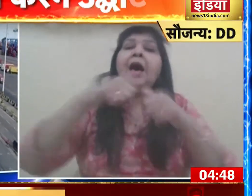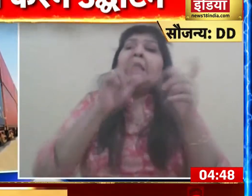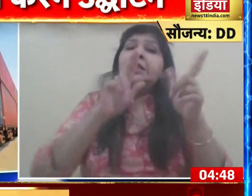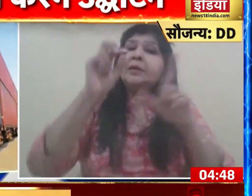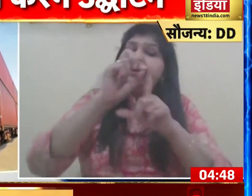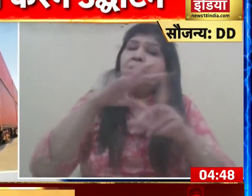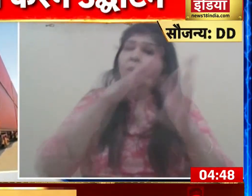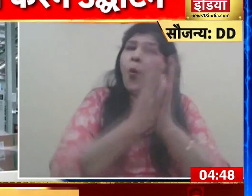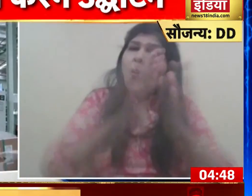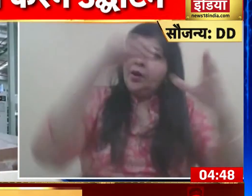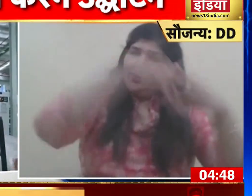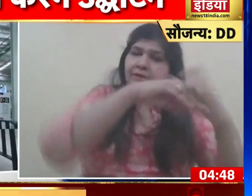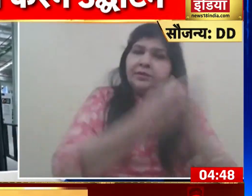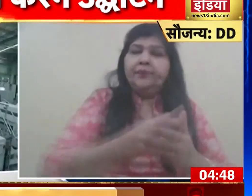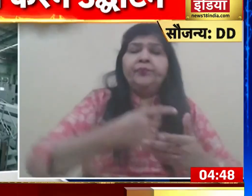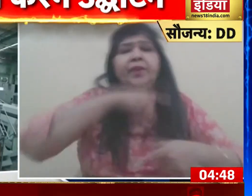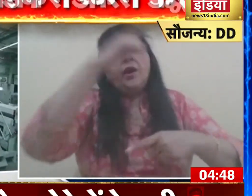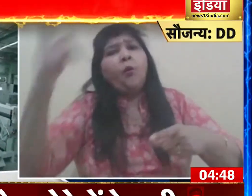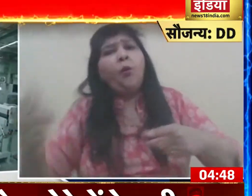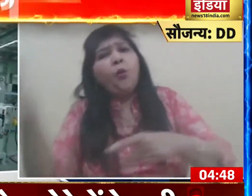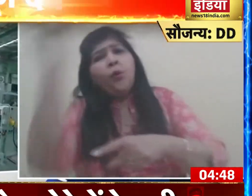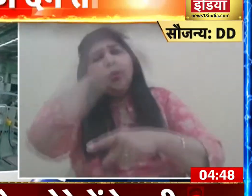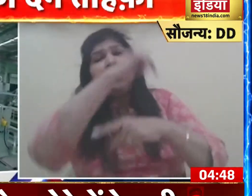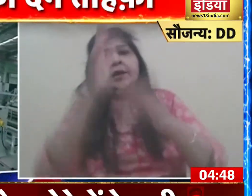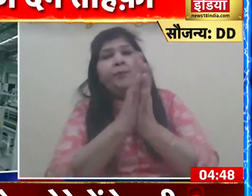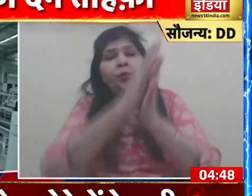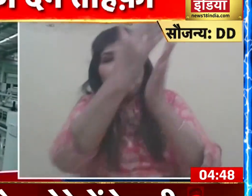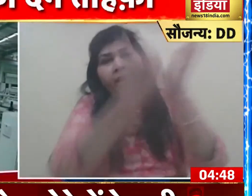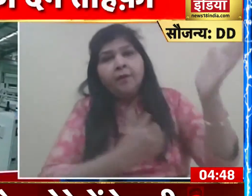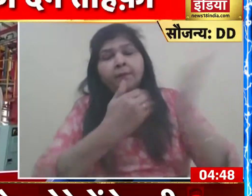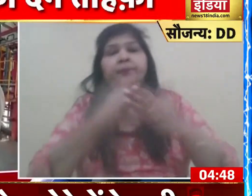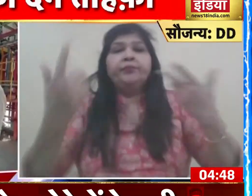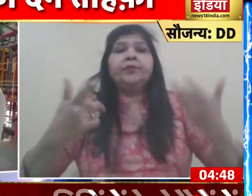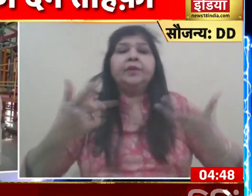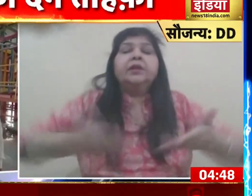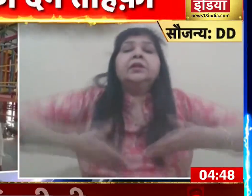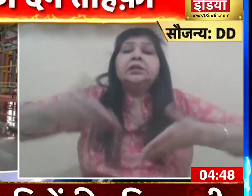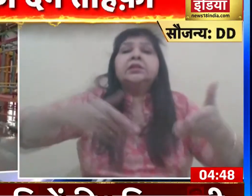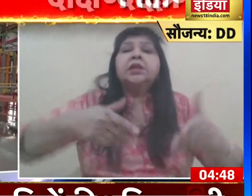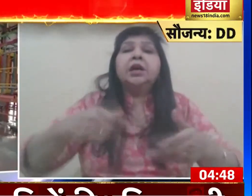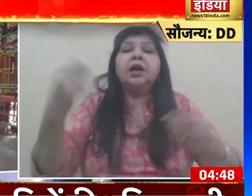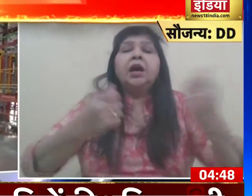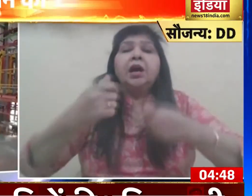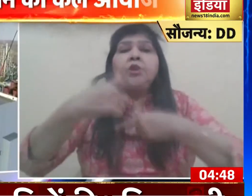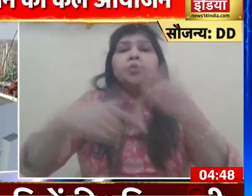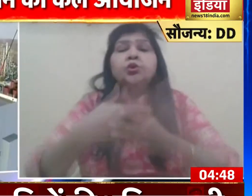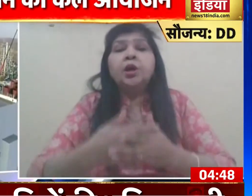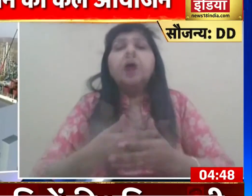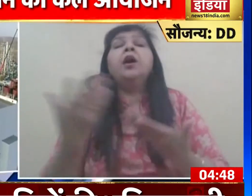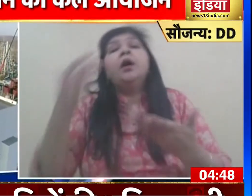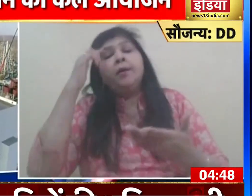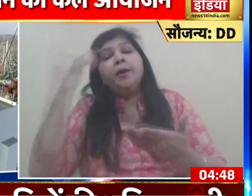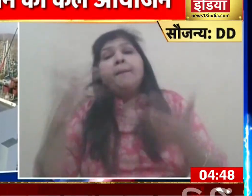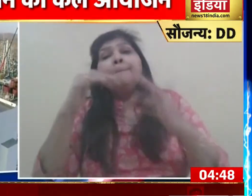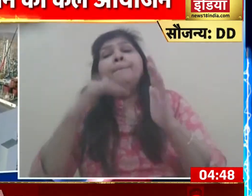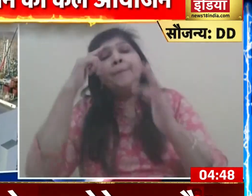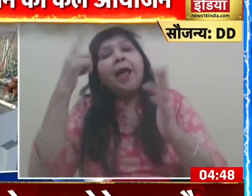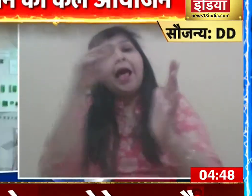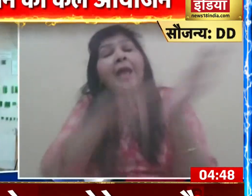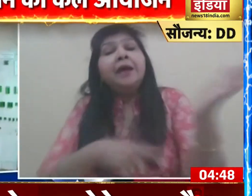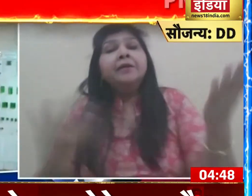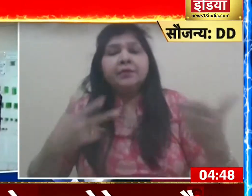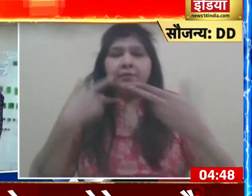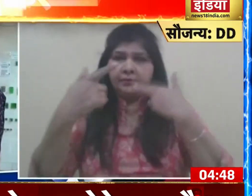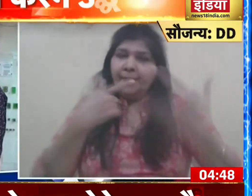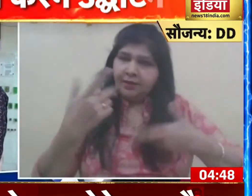भर के इस आयोजन में केंद्रिय सड़क परिवहन और राजमार्ग मंत्राले की कार्योजना और परियोजनाओं पर चर्चा होगी जिन में केंद्र